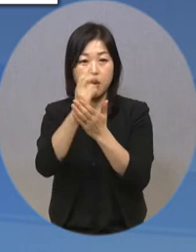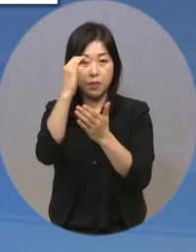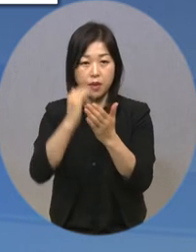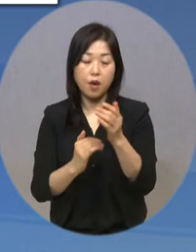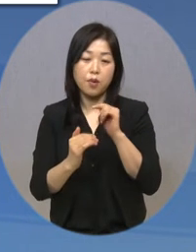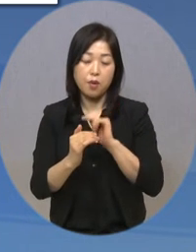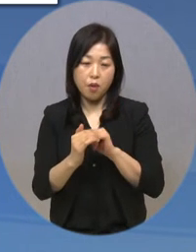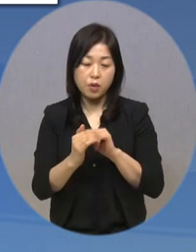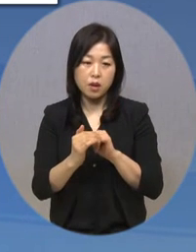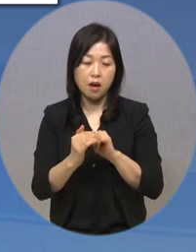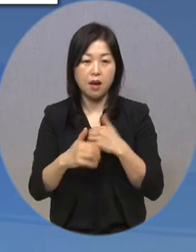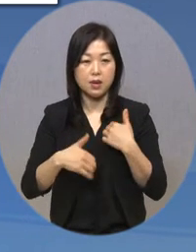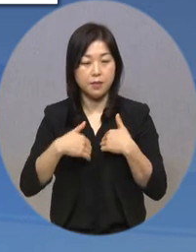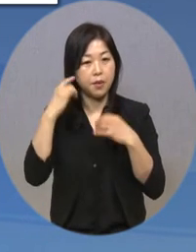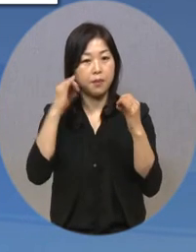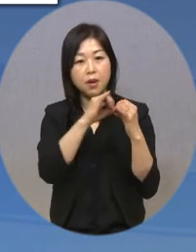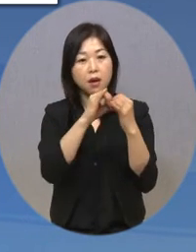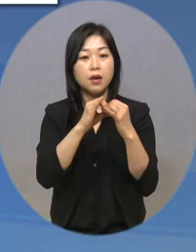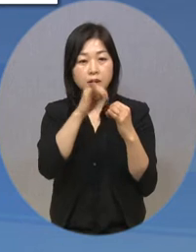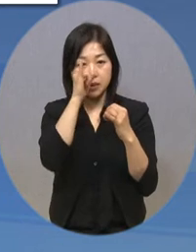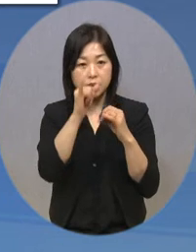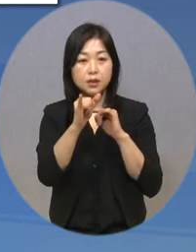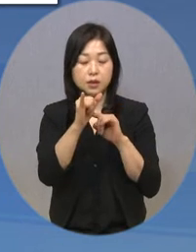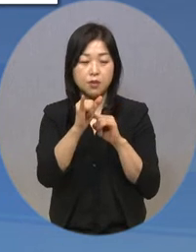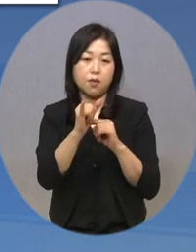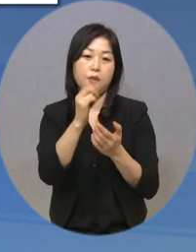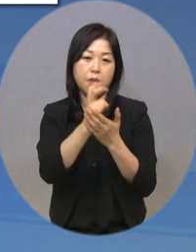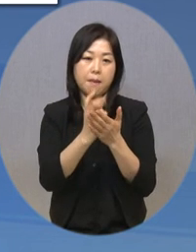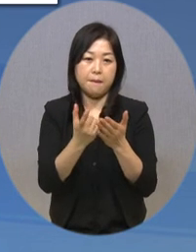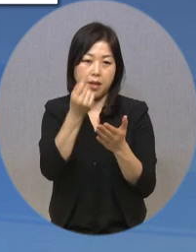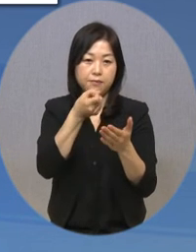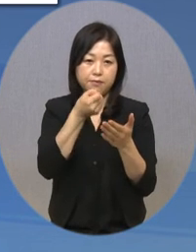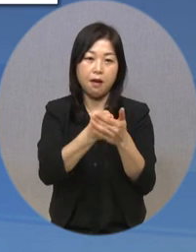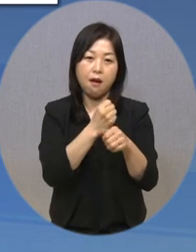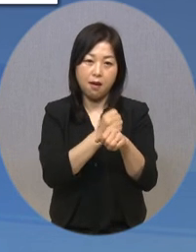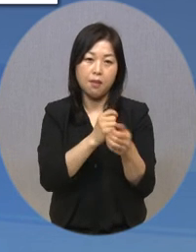조속한 재정을 촉구한다는 공동성명을 발표했습니다.